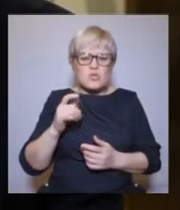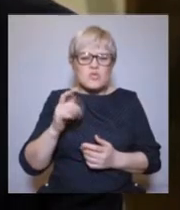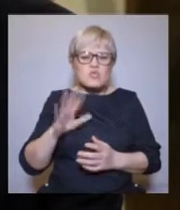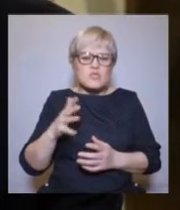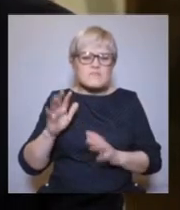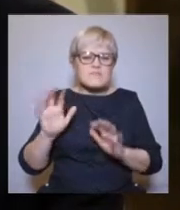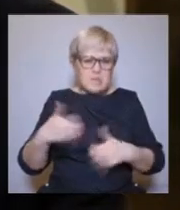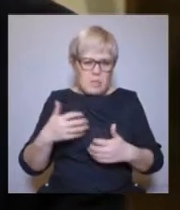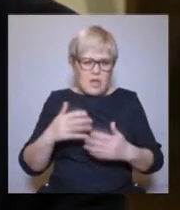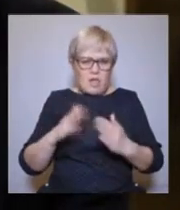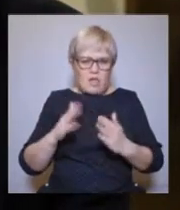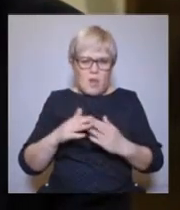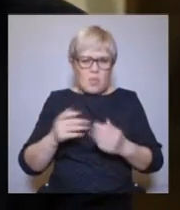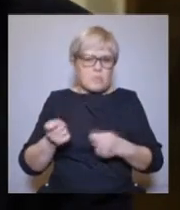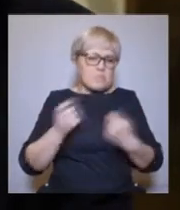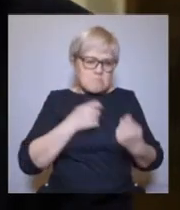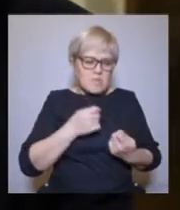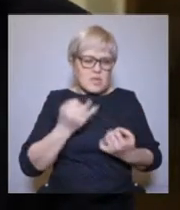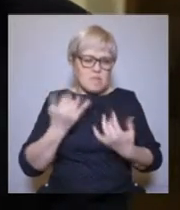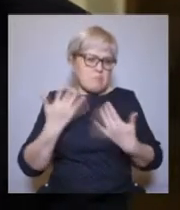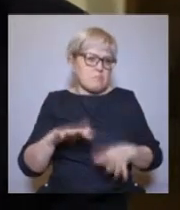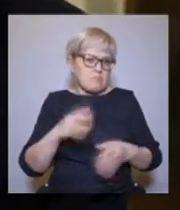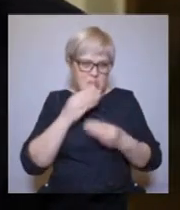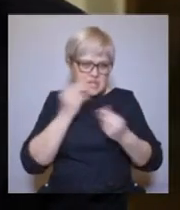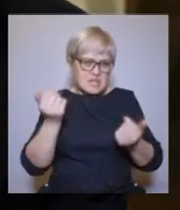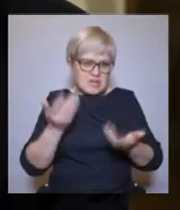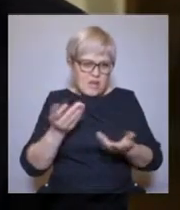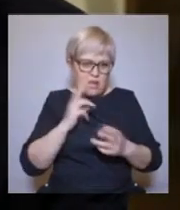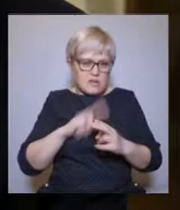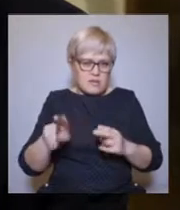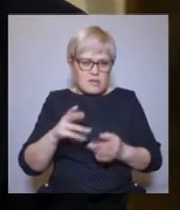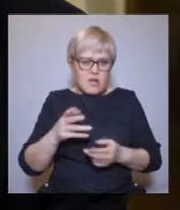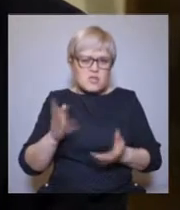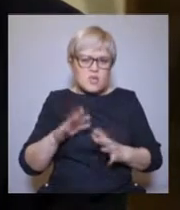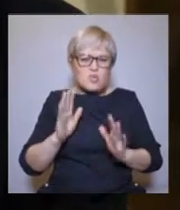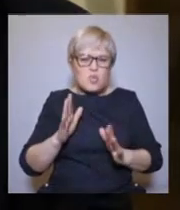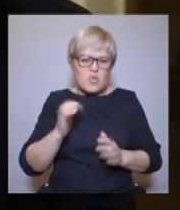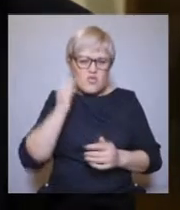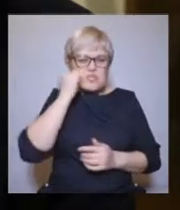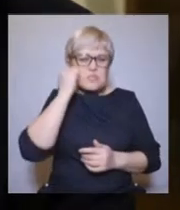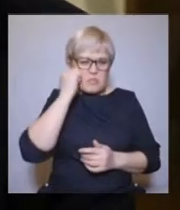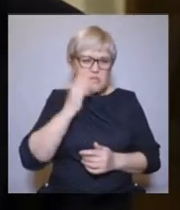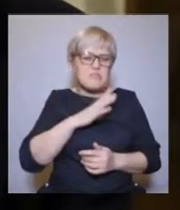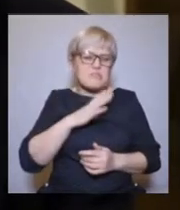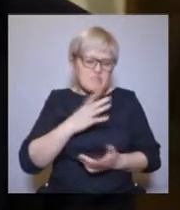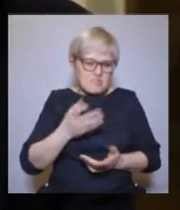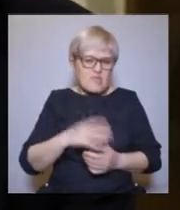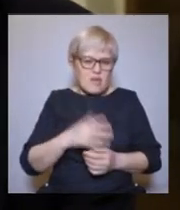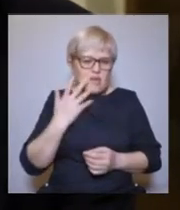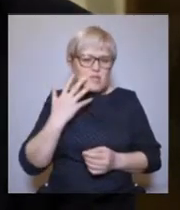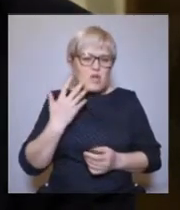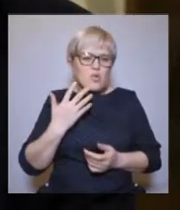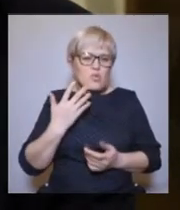остаются только воспоминания. Сколько мы слышали рассказов о том, как, допустим, обваливается берег на